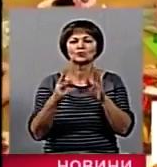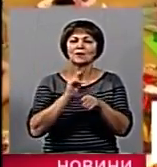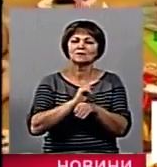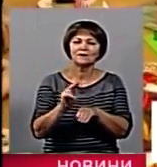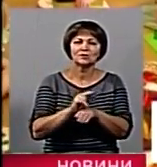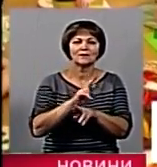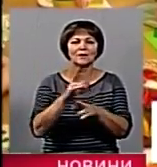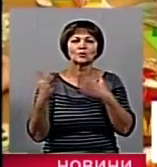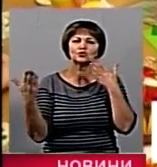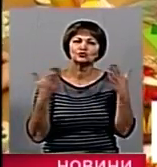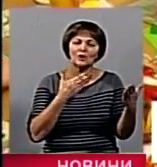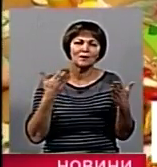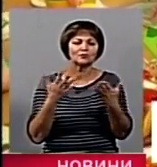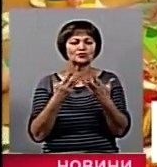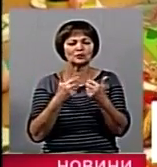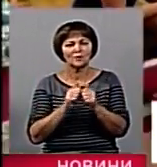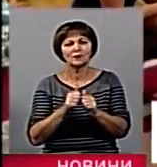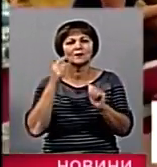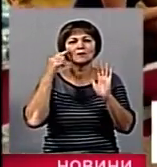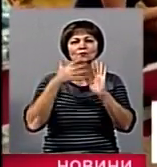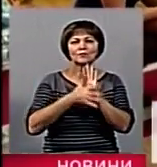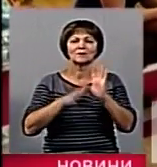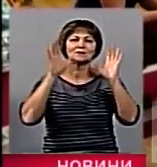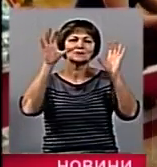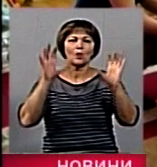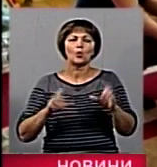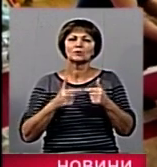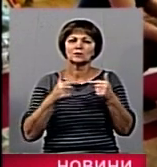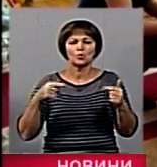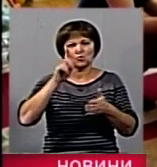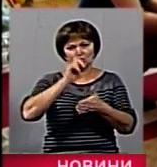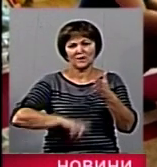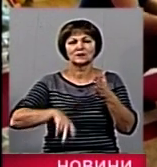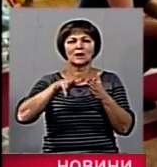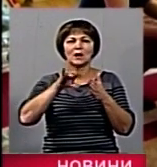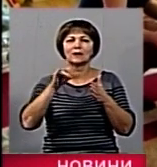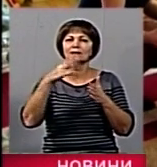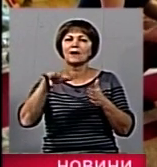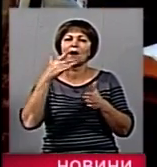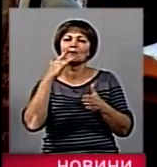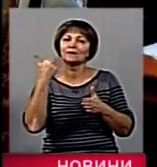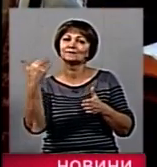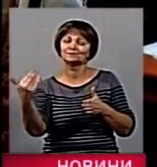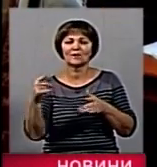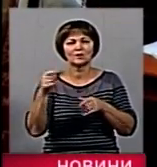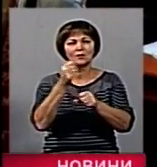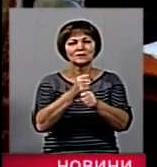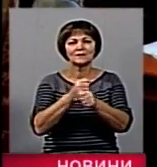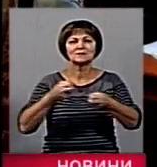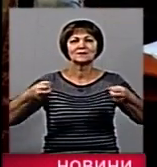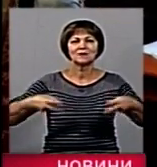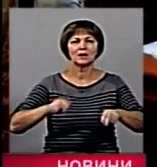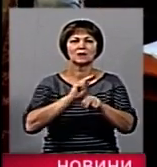само, як і читати, рахувати, розуміти закони тих чи інших наук, переконана Лінда Ландрет. Ось чому вона розробила спеціальну